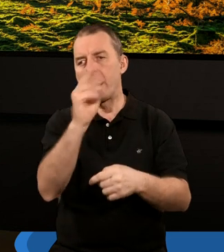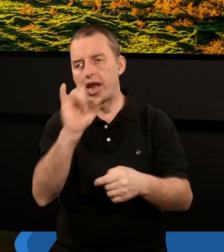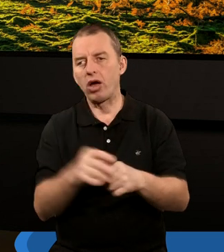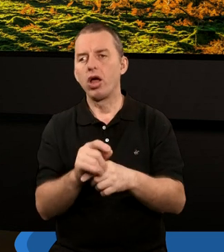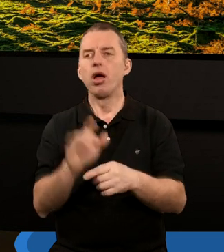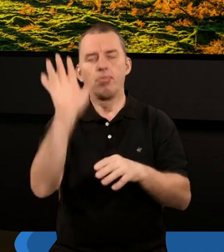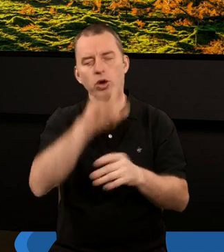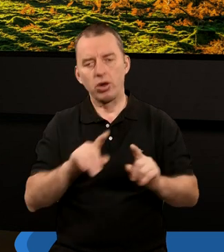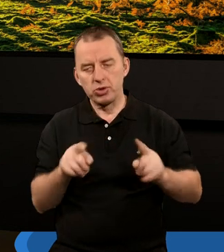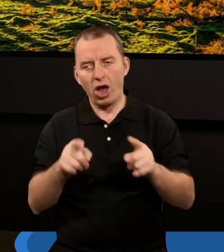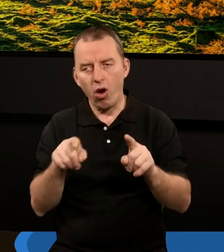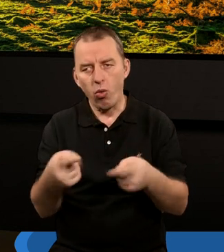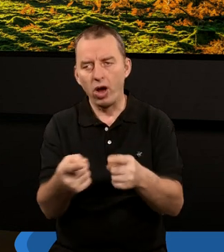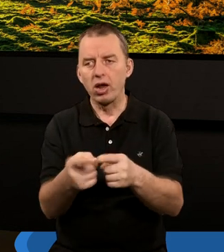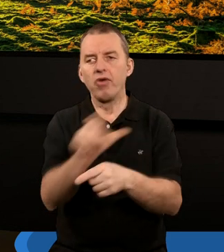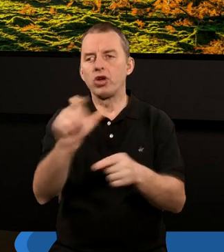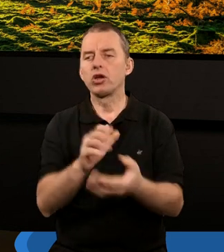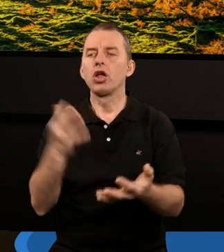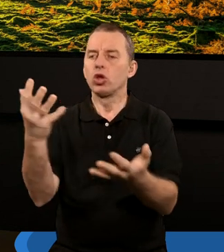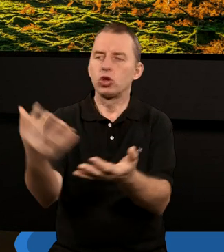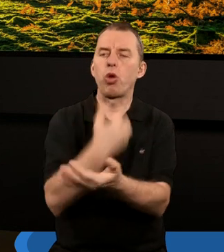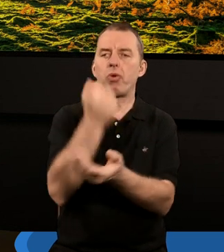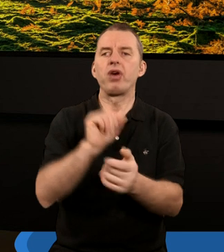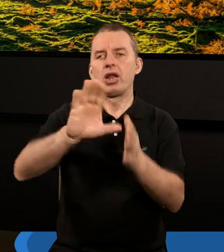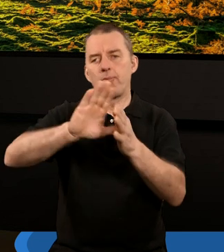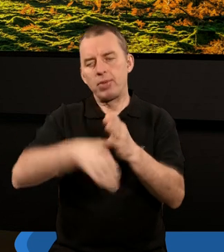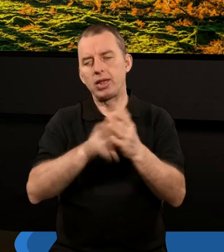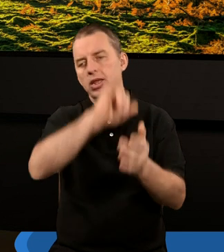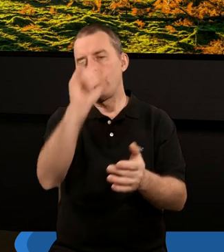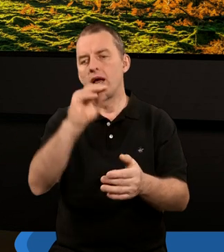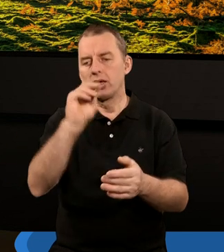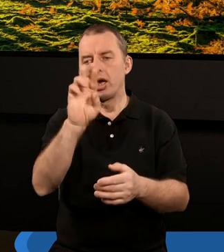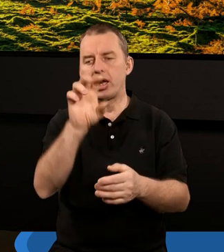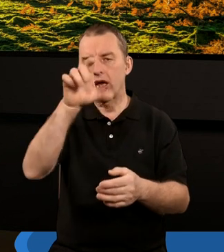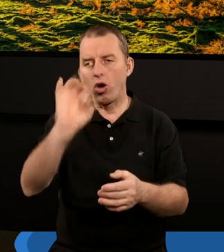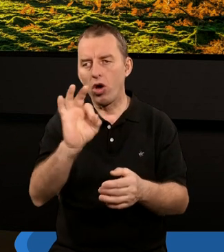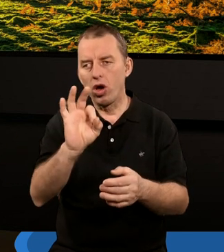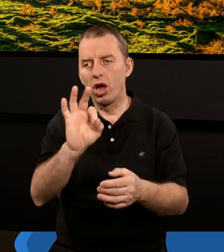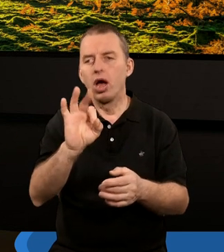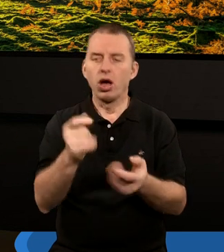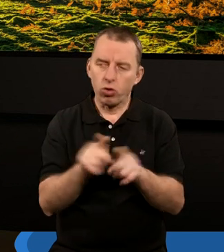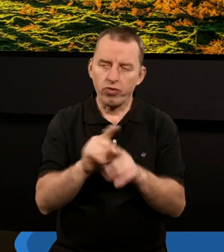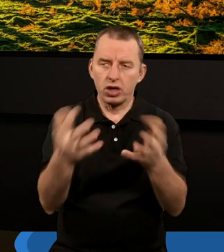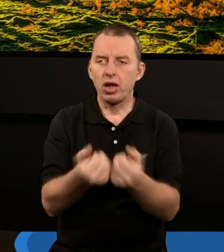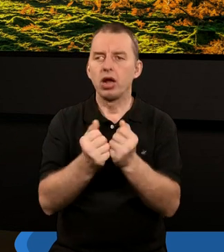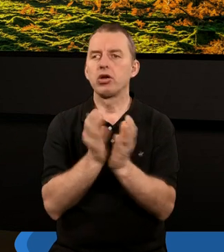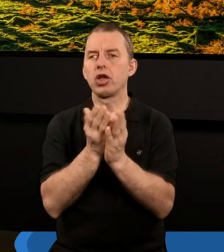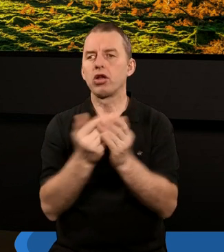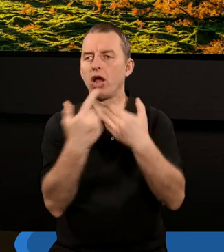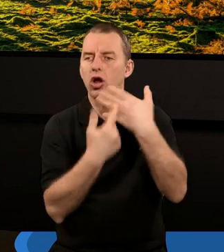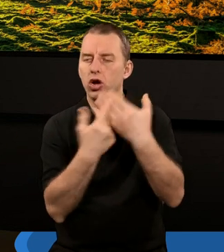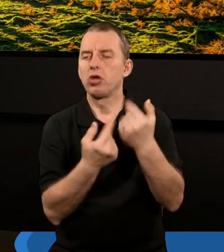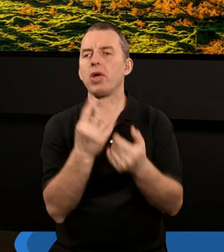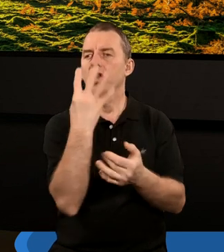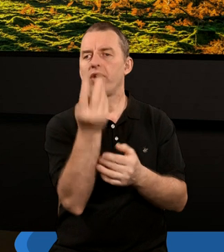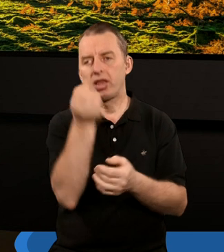Bożą ingerencją właśnie w czasie zdobywania tego miasta. Bardzo ciekawy tekst znajdujemy również w Księdze Liczb, w